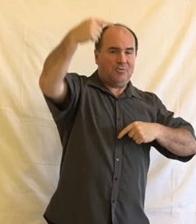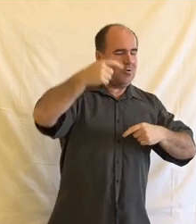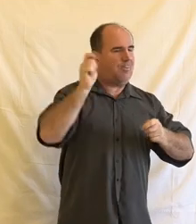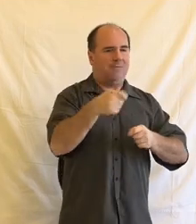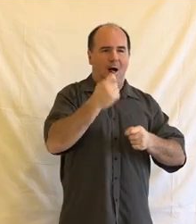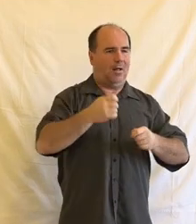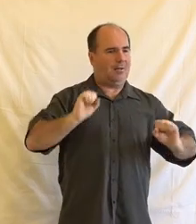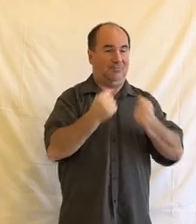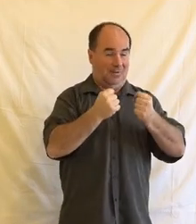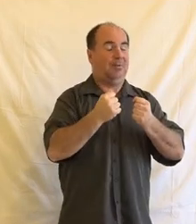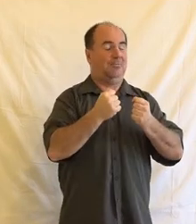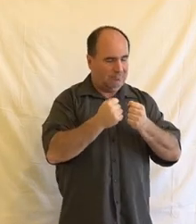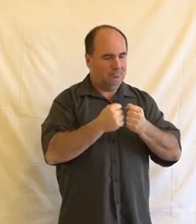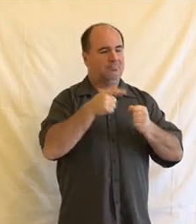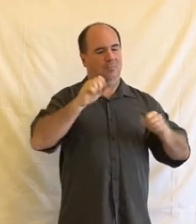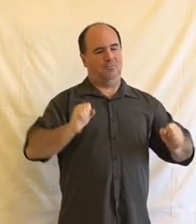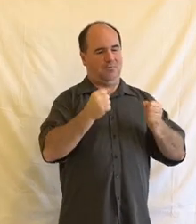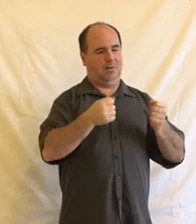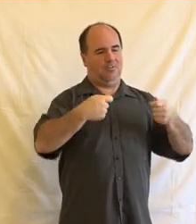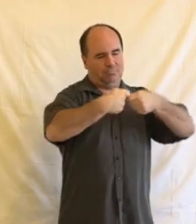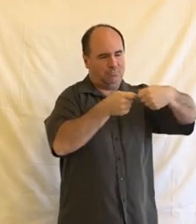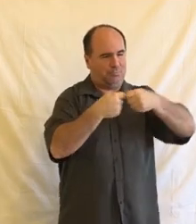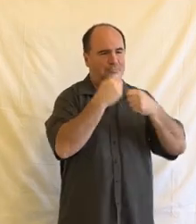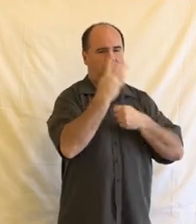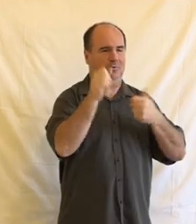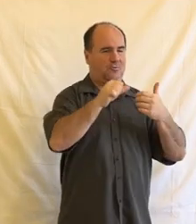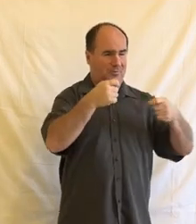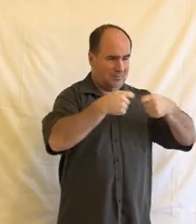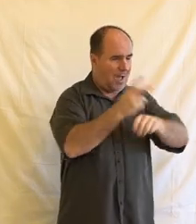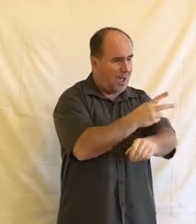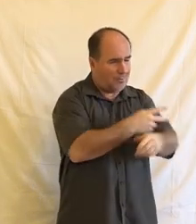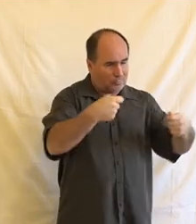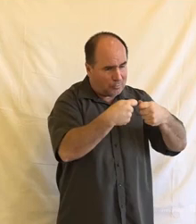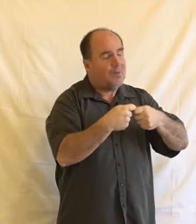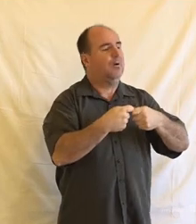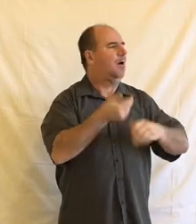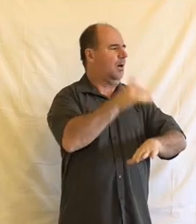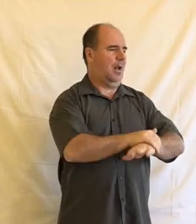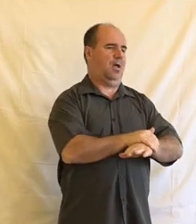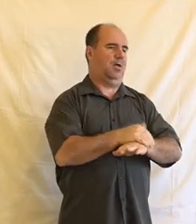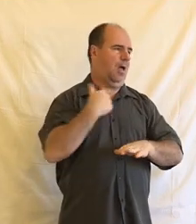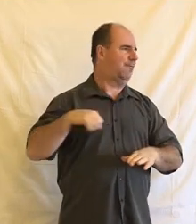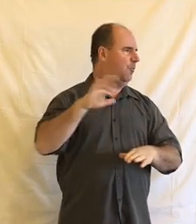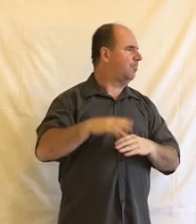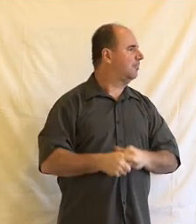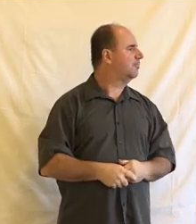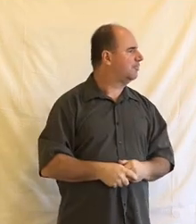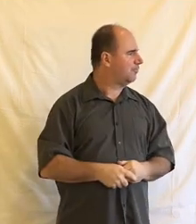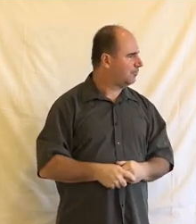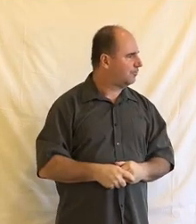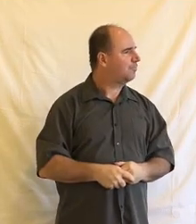Ty úmluvy a ty legislativní opatření, které tam vznikají, tak jsou velmi obecné. Když byste si podívali na tu úplně